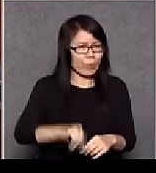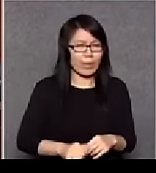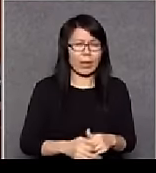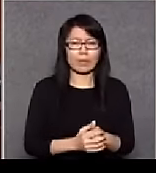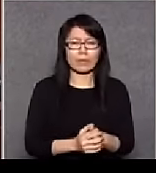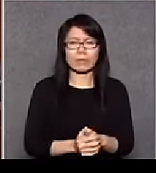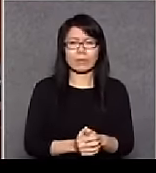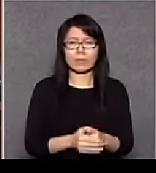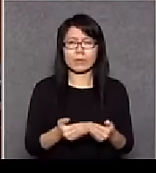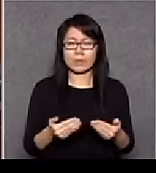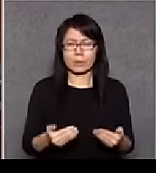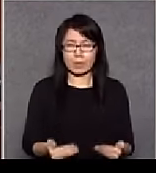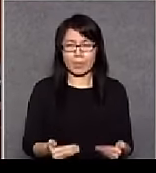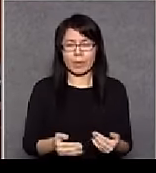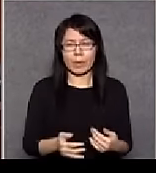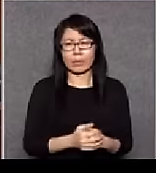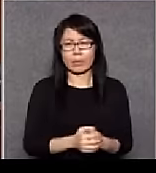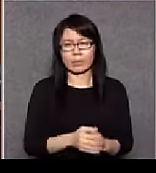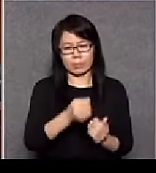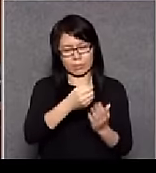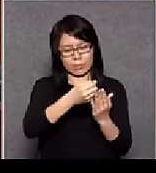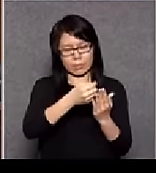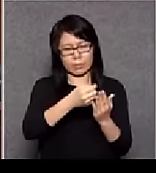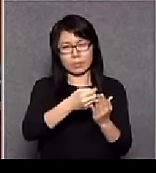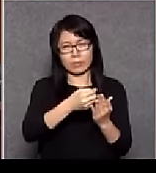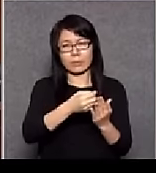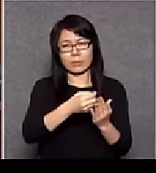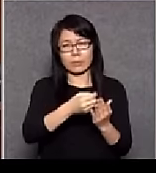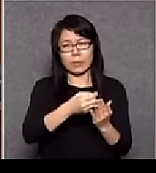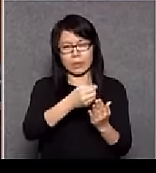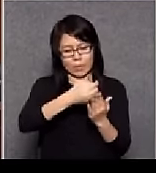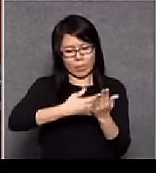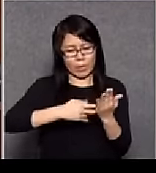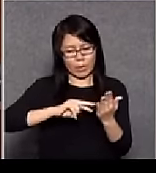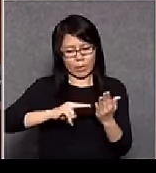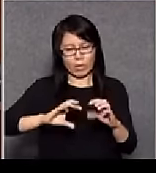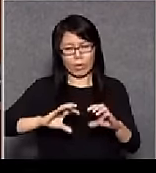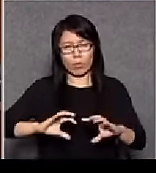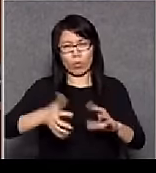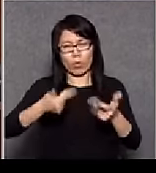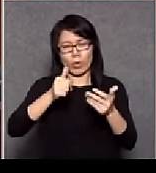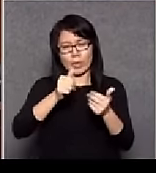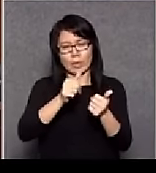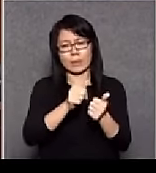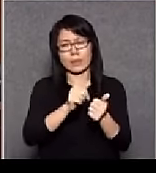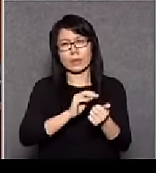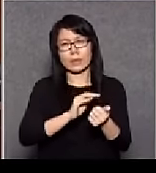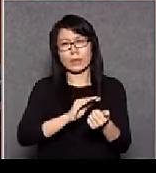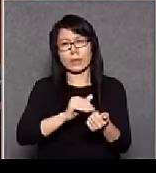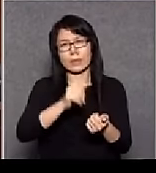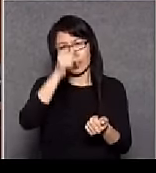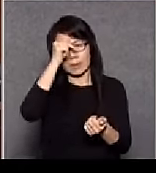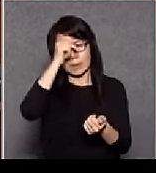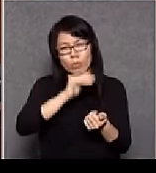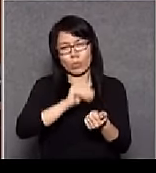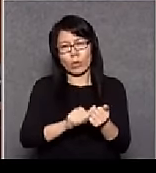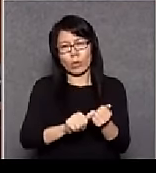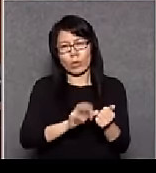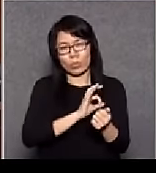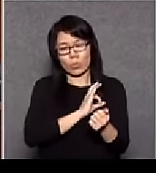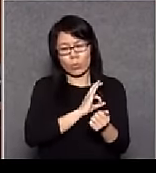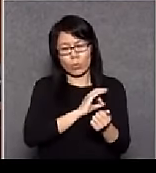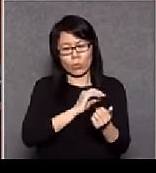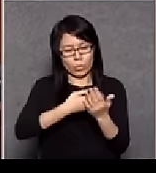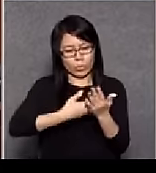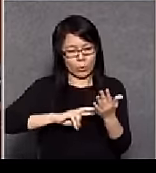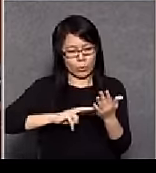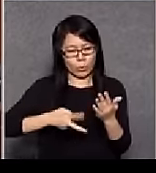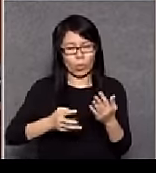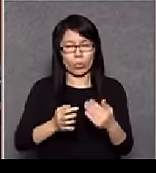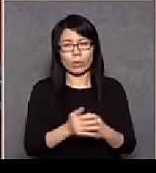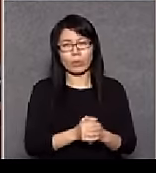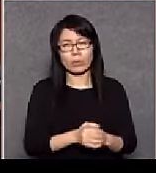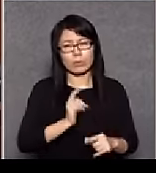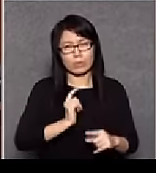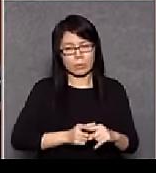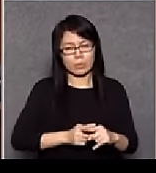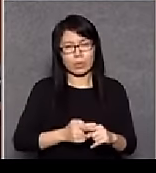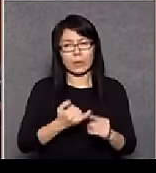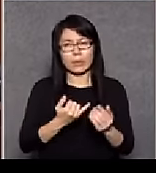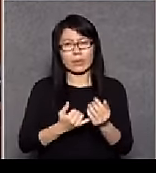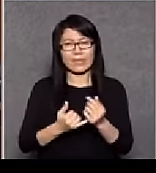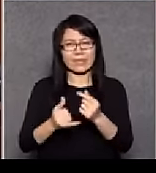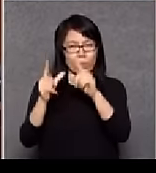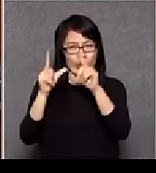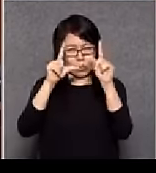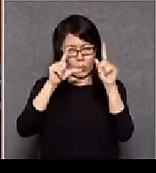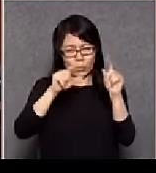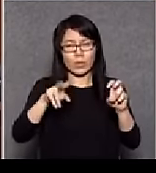今天修改革委會的修訂條例草案呢其實已經有一個民生議題